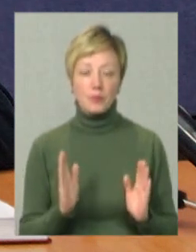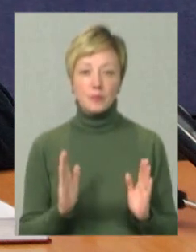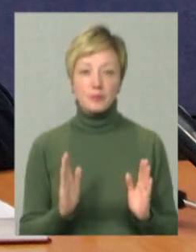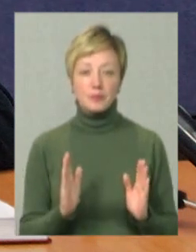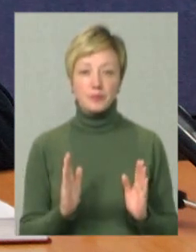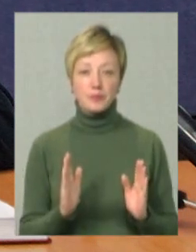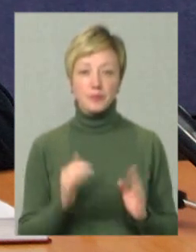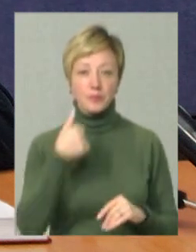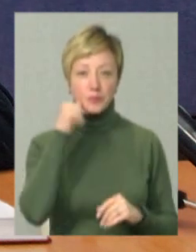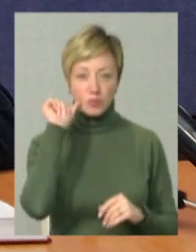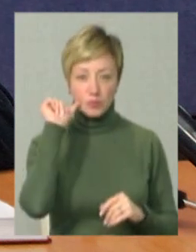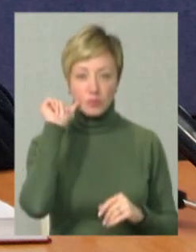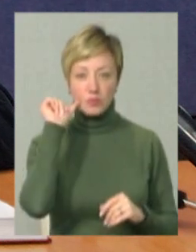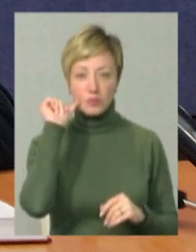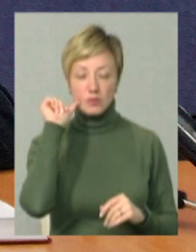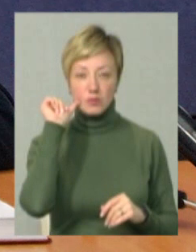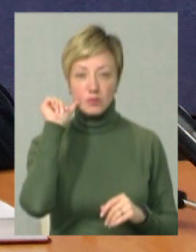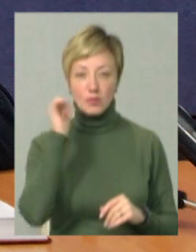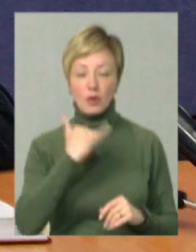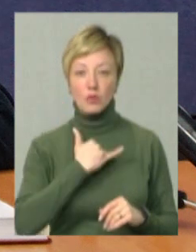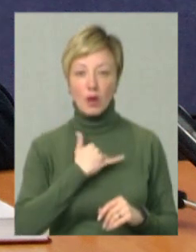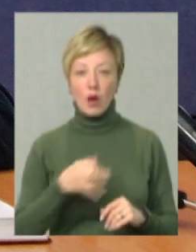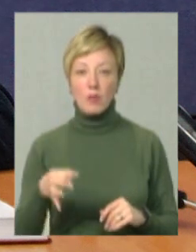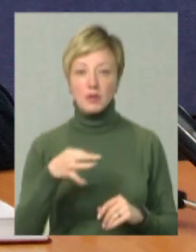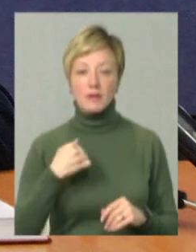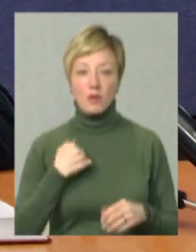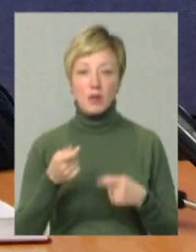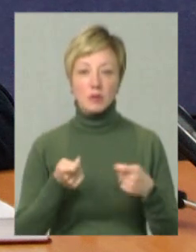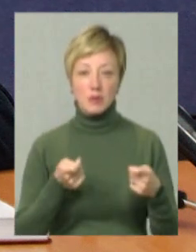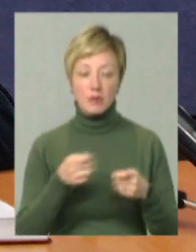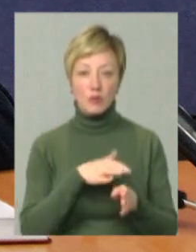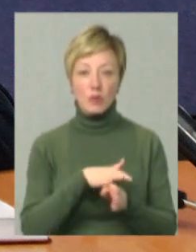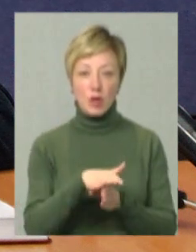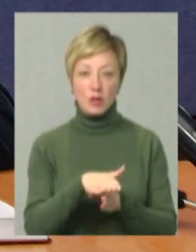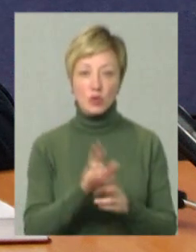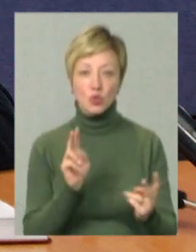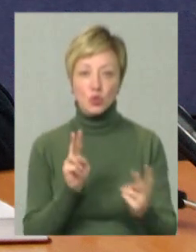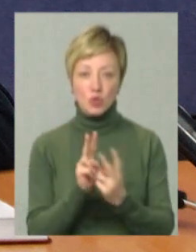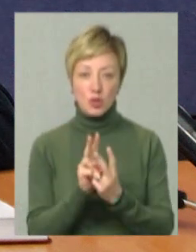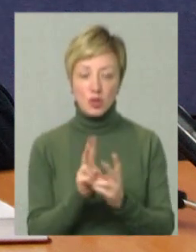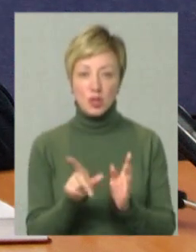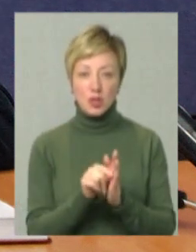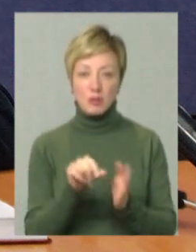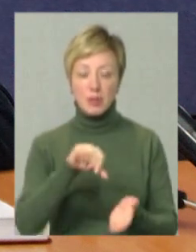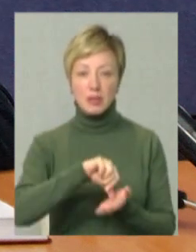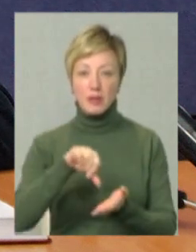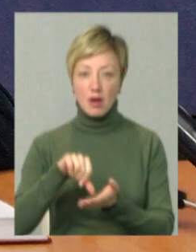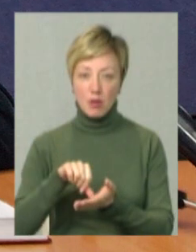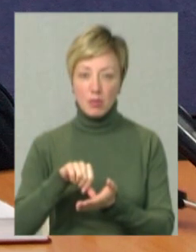вчора в нас в обласній військовій адміністрації відбулася зустріч із